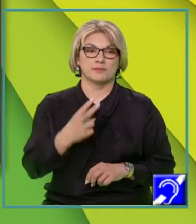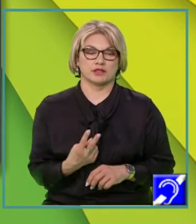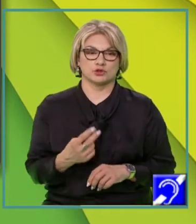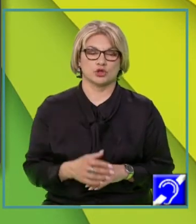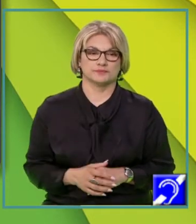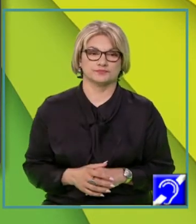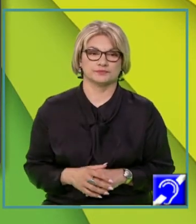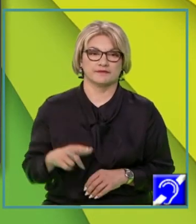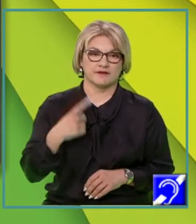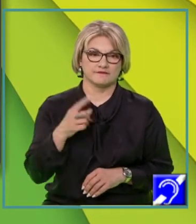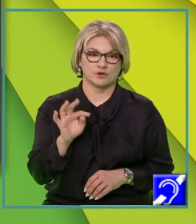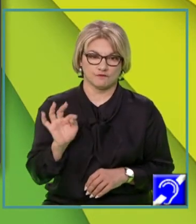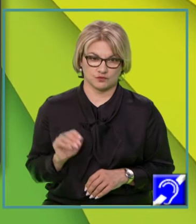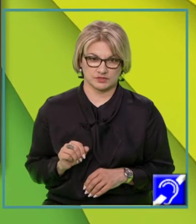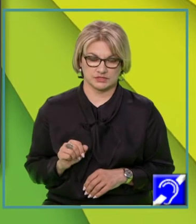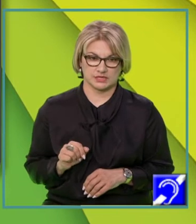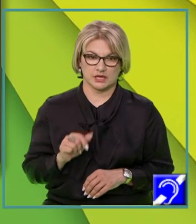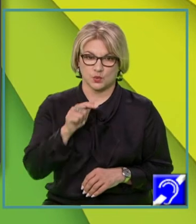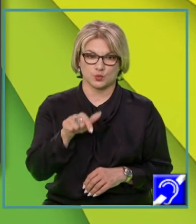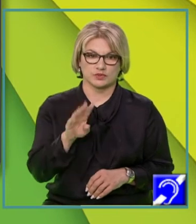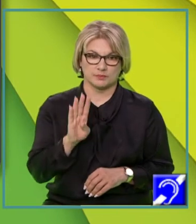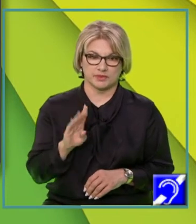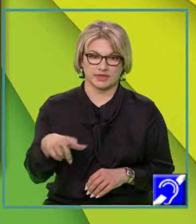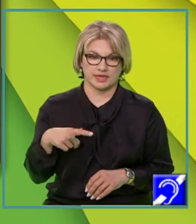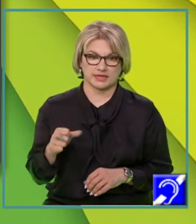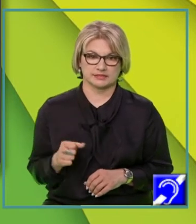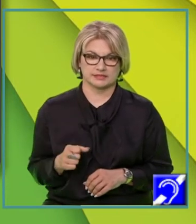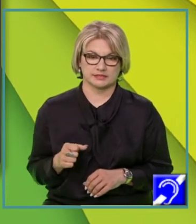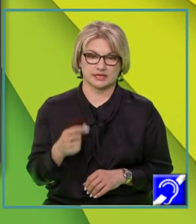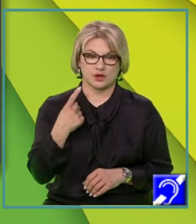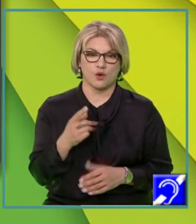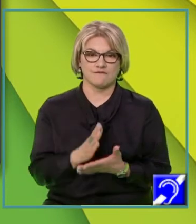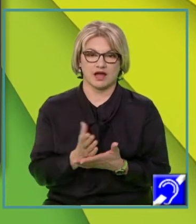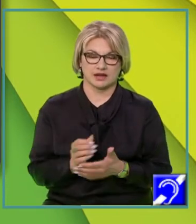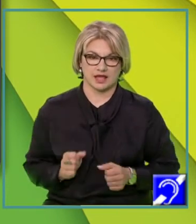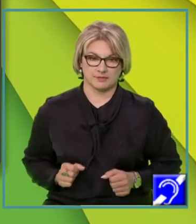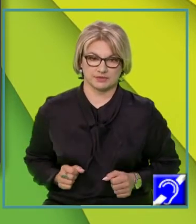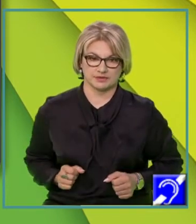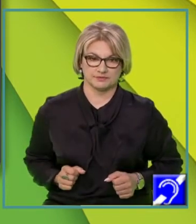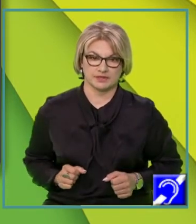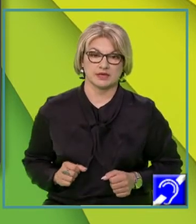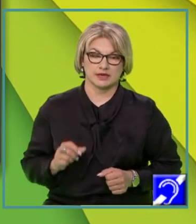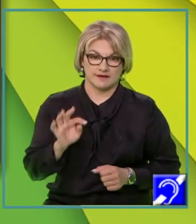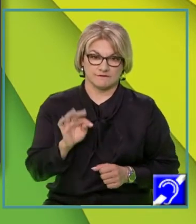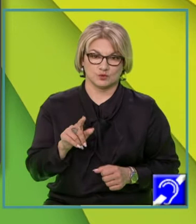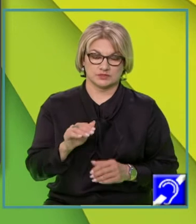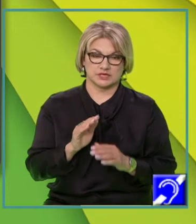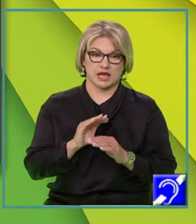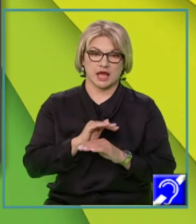funcție unde B este o variabilă. Deci, funcția liniară